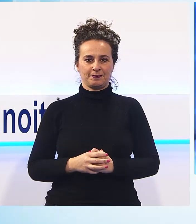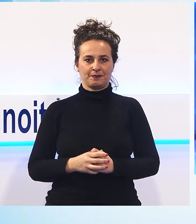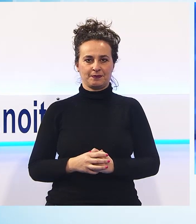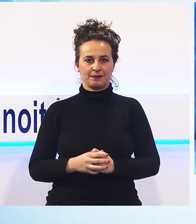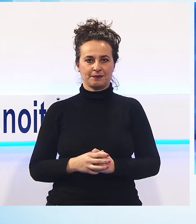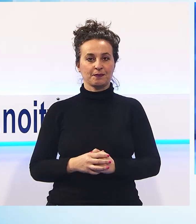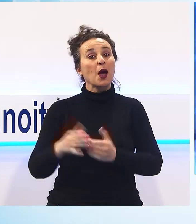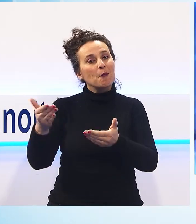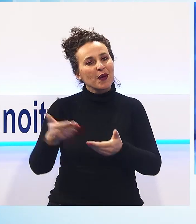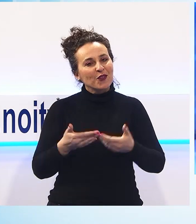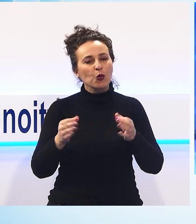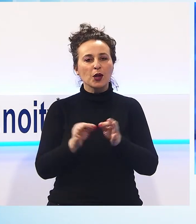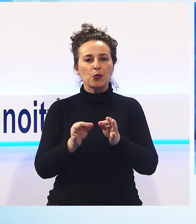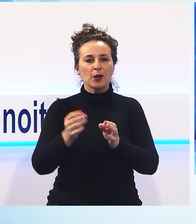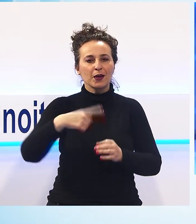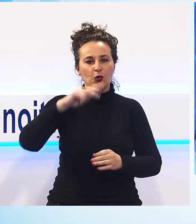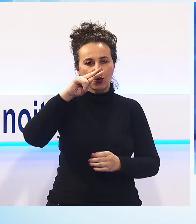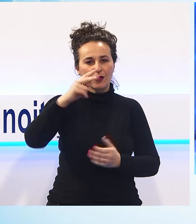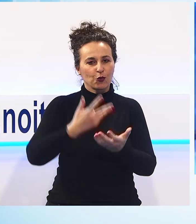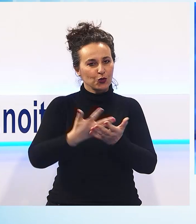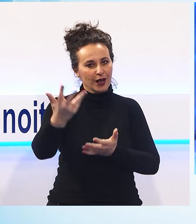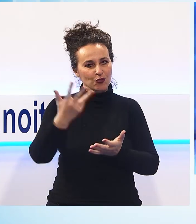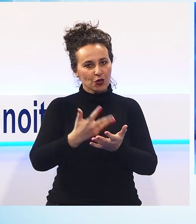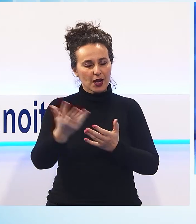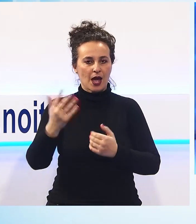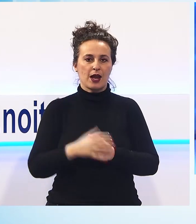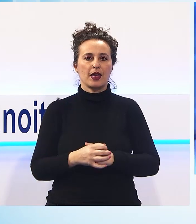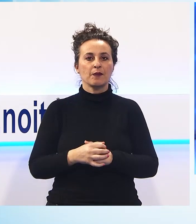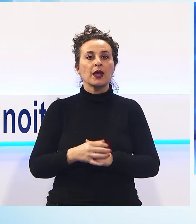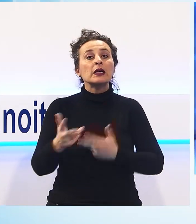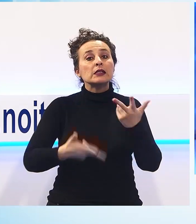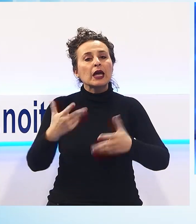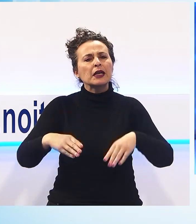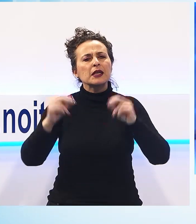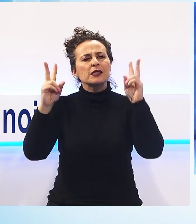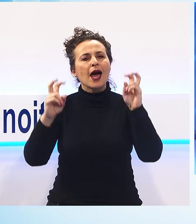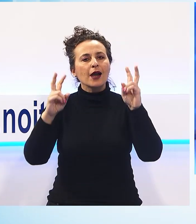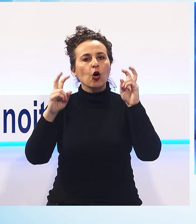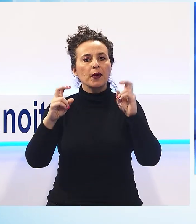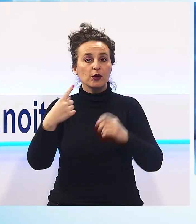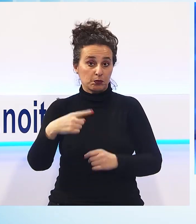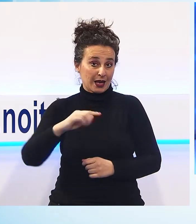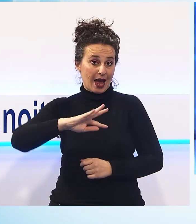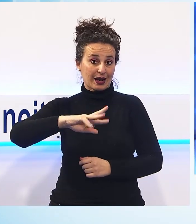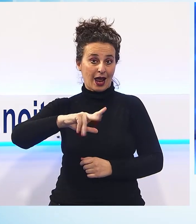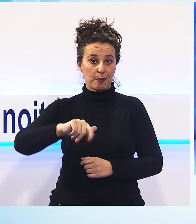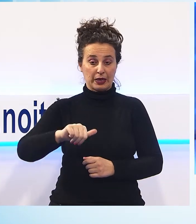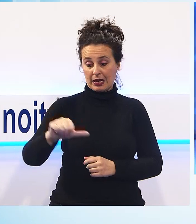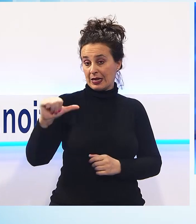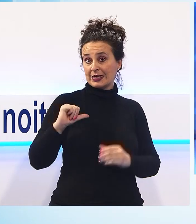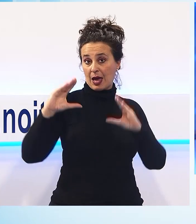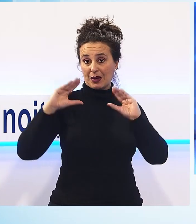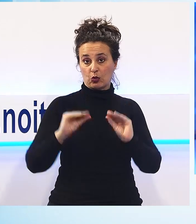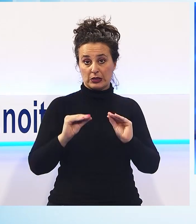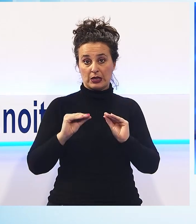Ben trovati da TG Noi, dunque come avete sentito dai titoli in apertura questa rapina sabato sera al bingo di